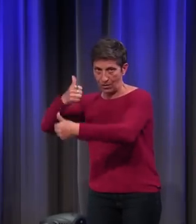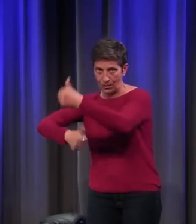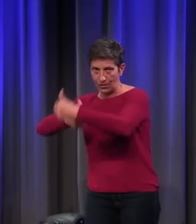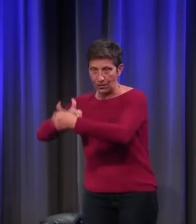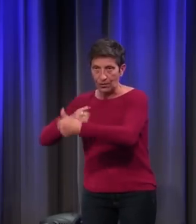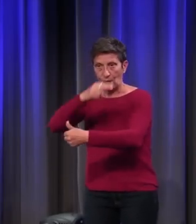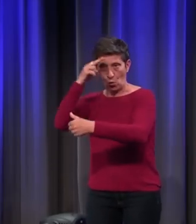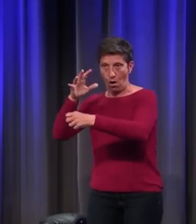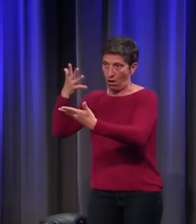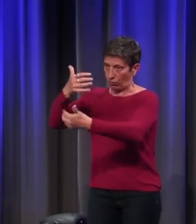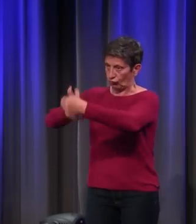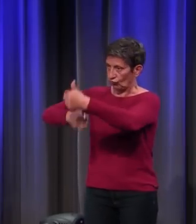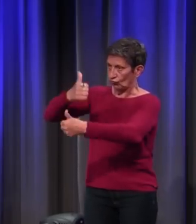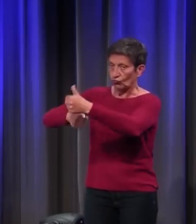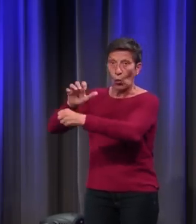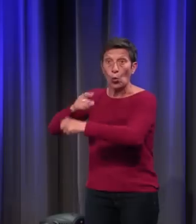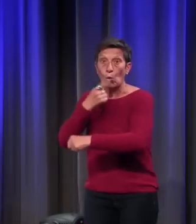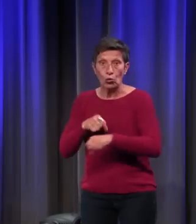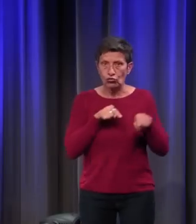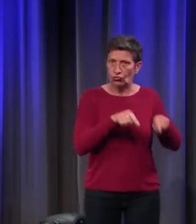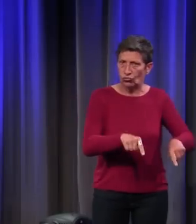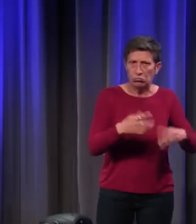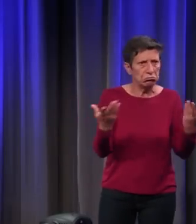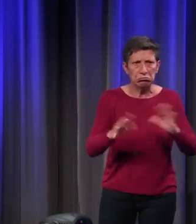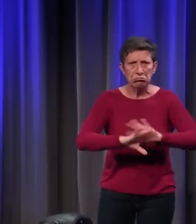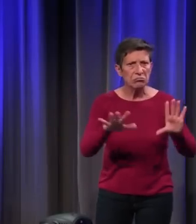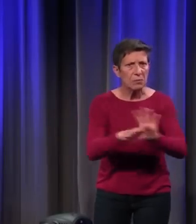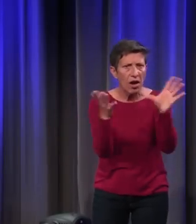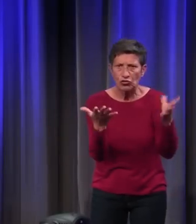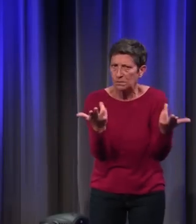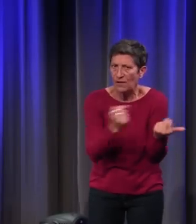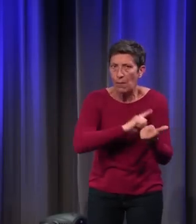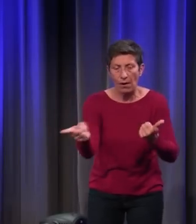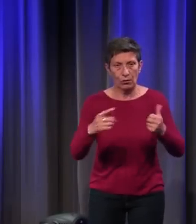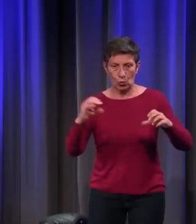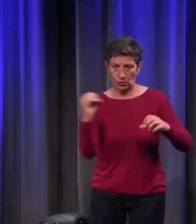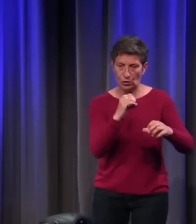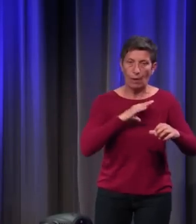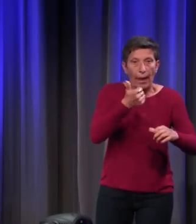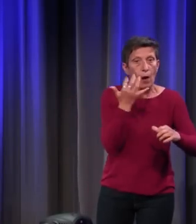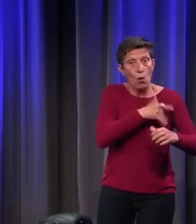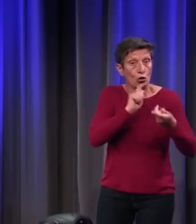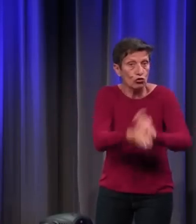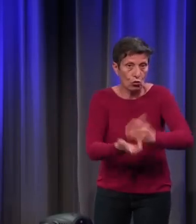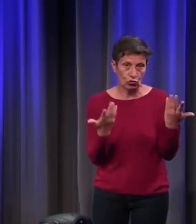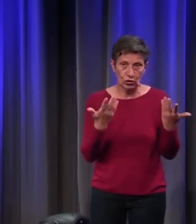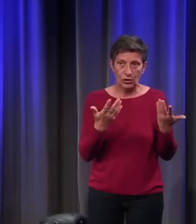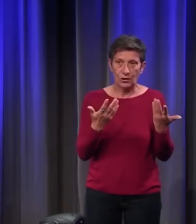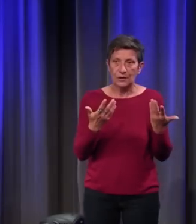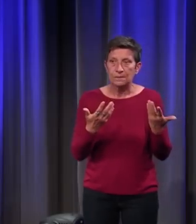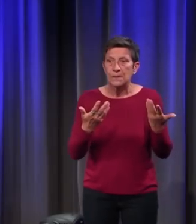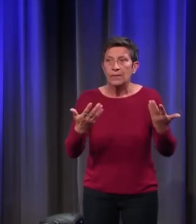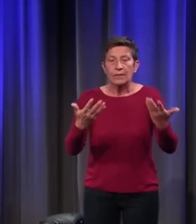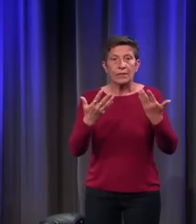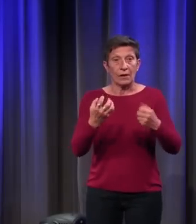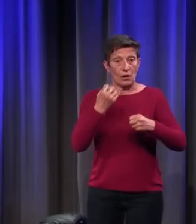Noir contre rouge, ça ne représente rien du tout pour l'Occident. Donc, on change une des deux couleurs, et on ne fait pas